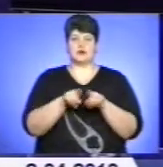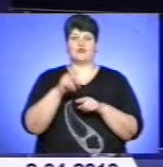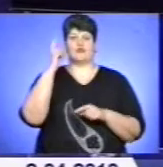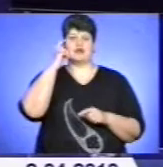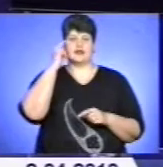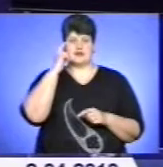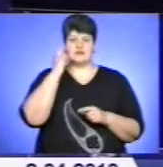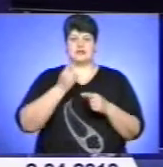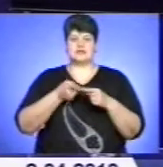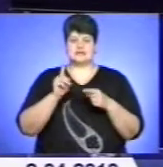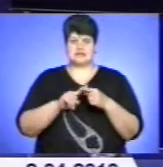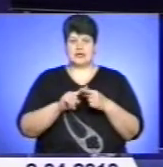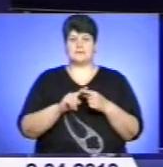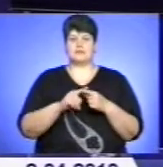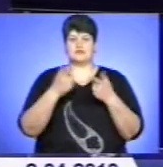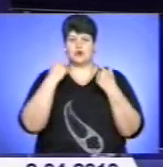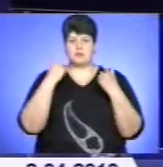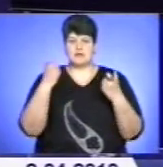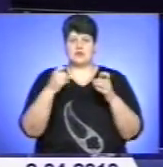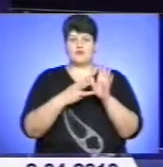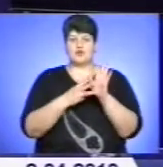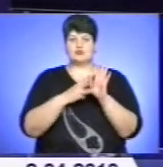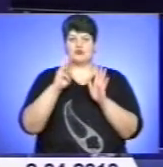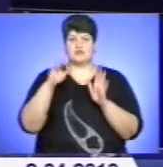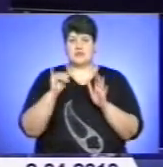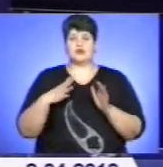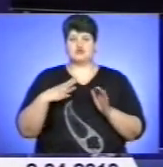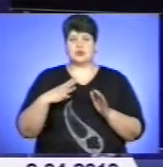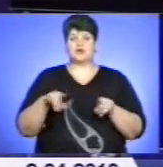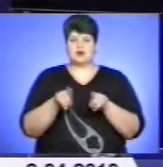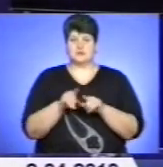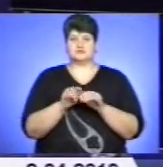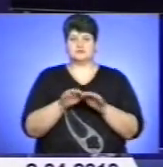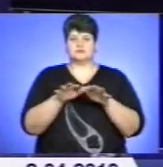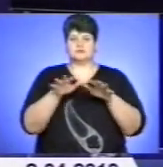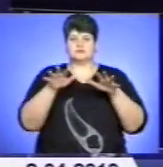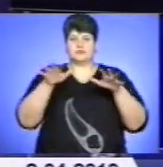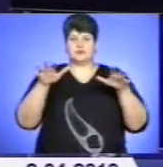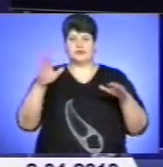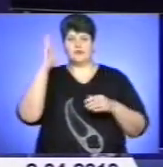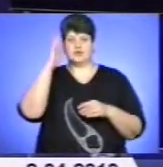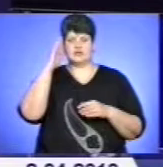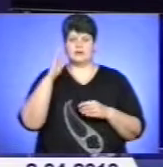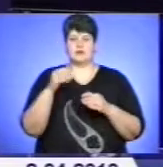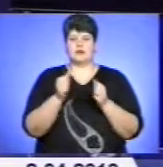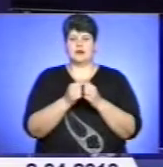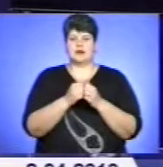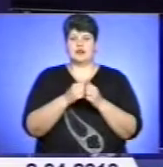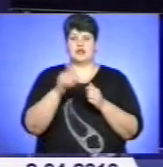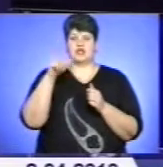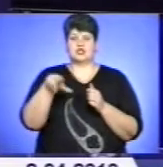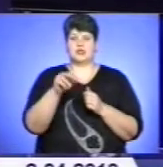інформацією гідромедцентру, 8 квітня очікується продовження підйомів рівня води на річках басейну Прип'ять Волинська область.